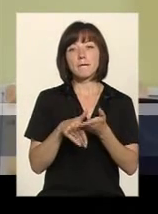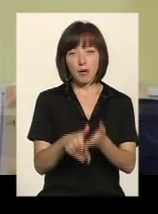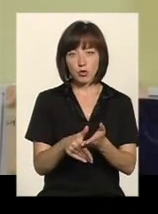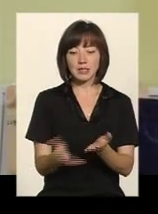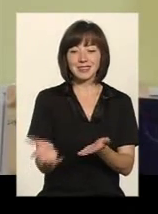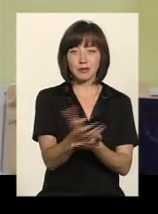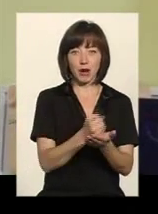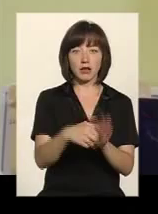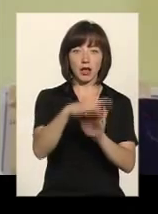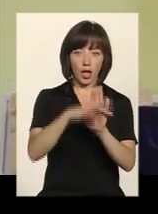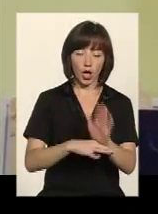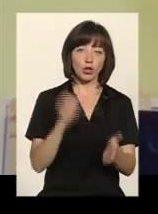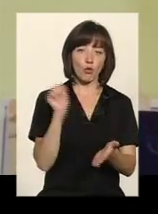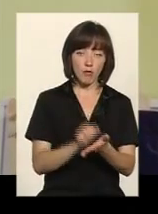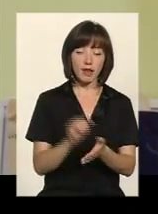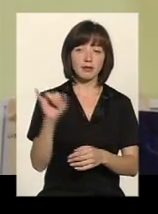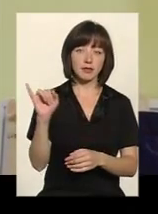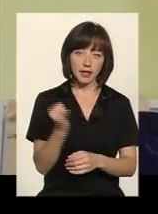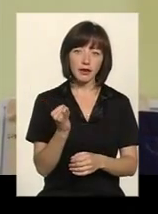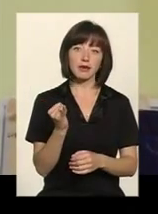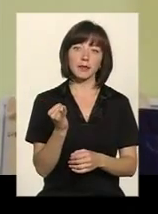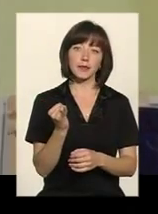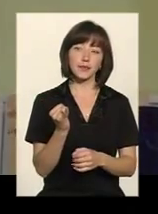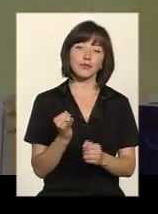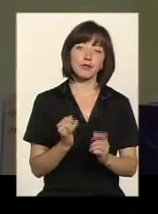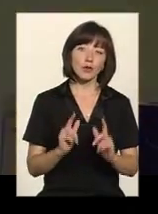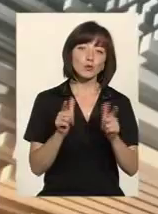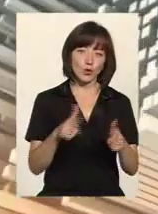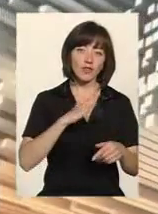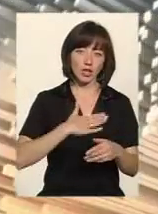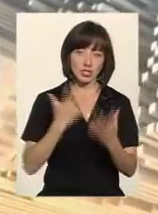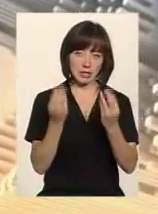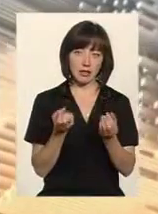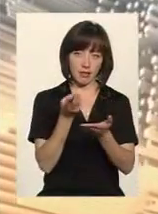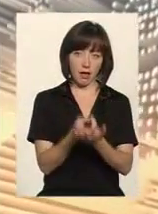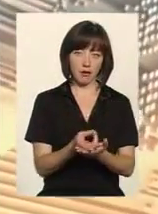собрати необхідну документальну і устроювати в наші стаціони.